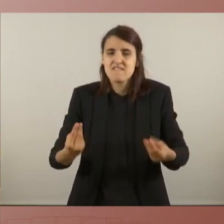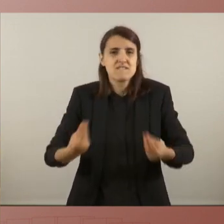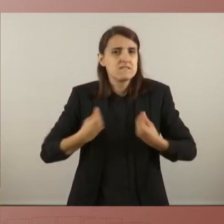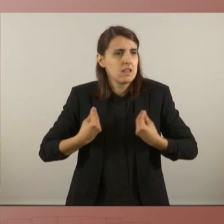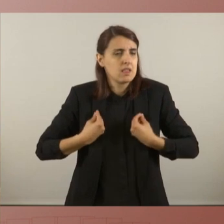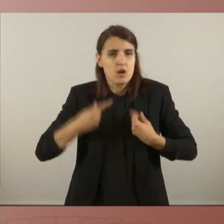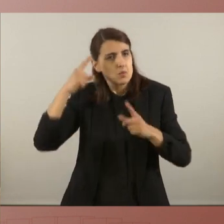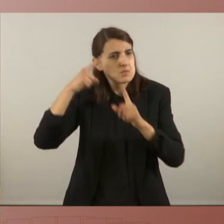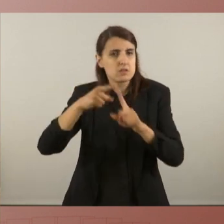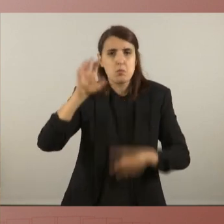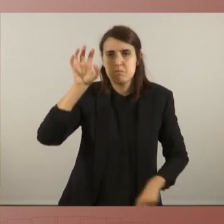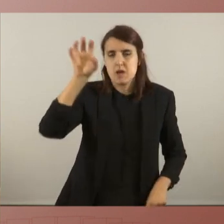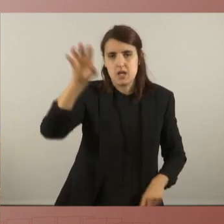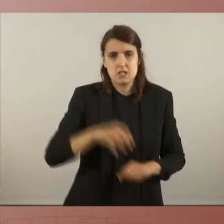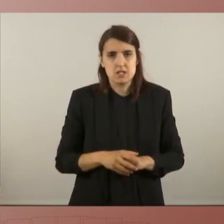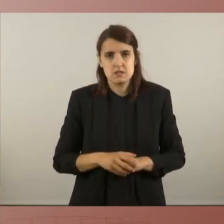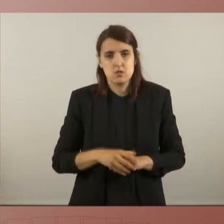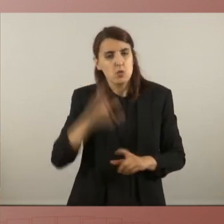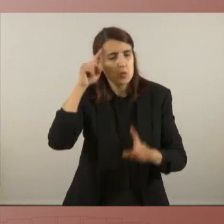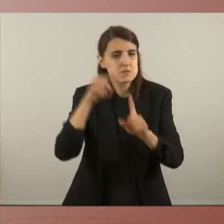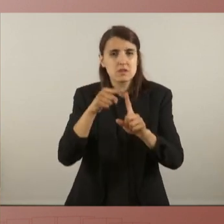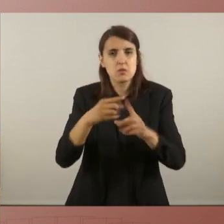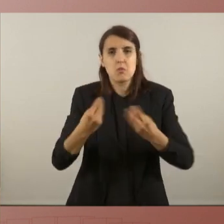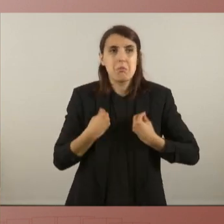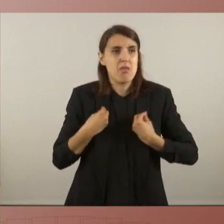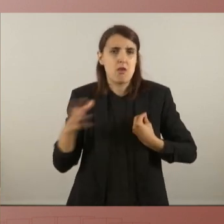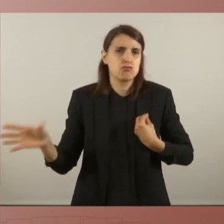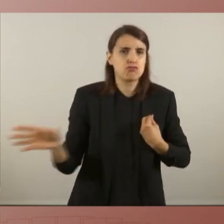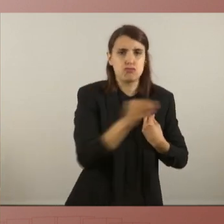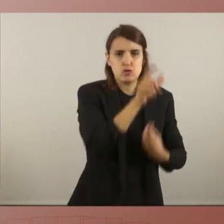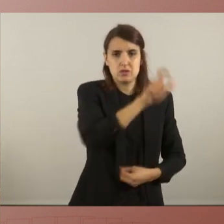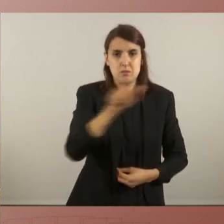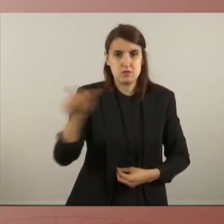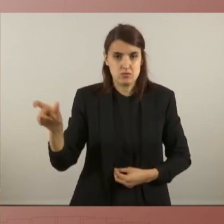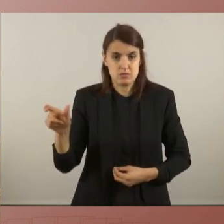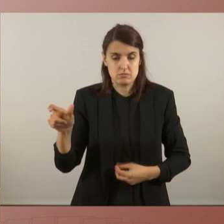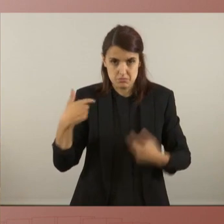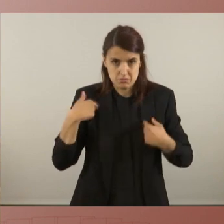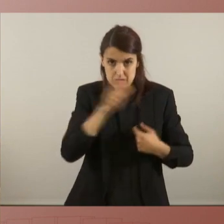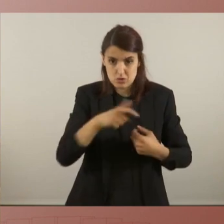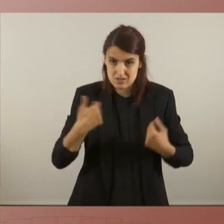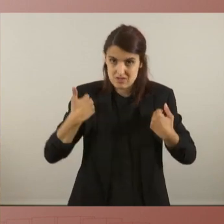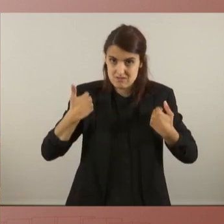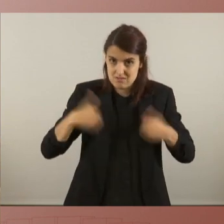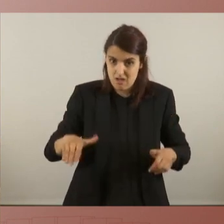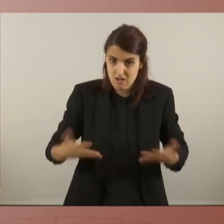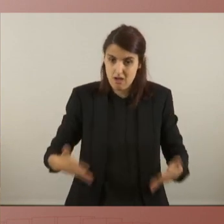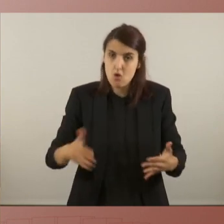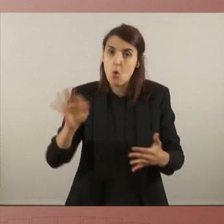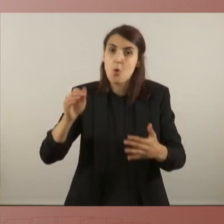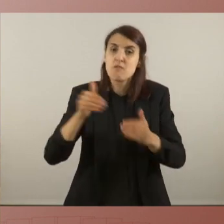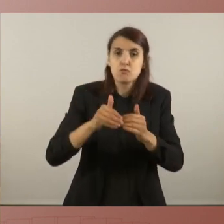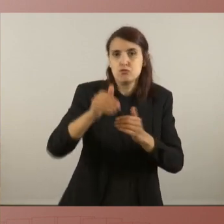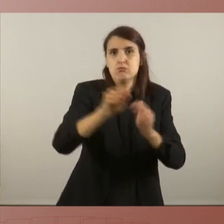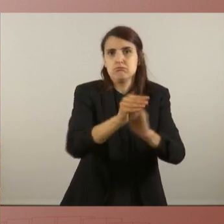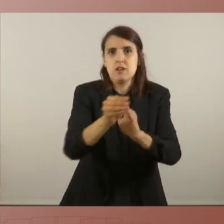vital pel país i per la vida de totes les que en formem part, les que ja hi som i les que vindran. Tenim una gran